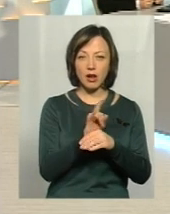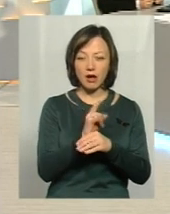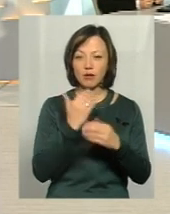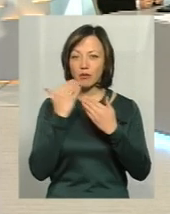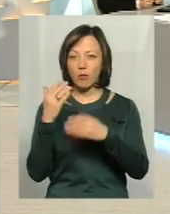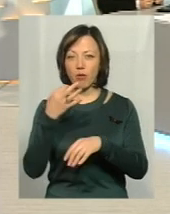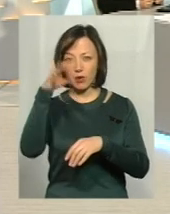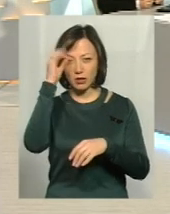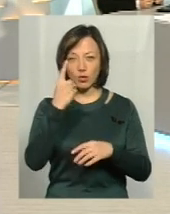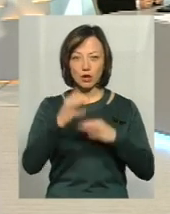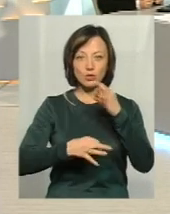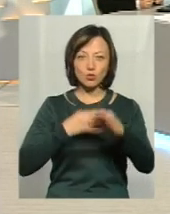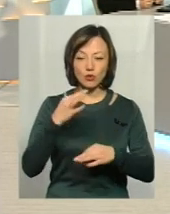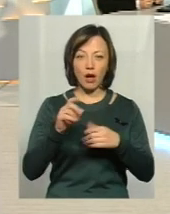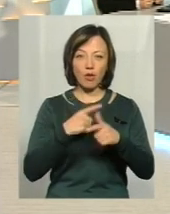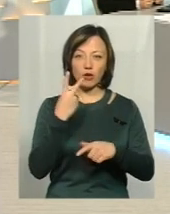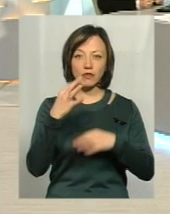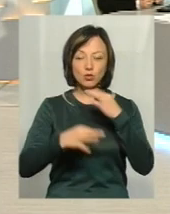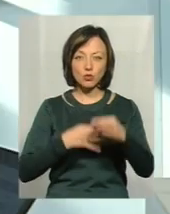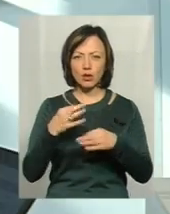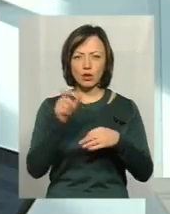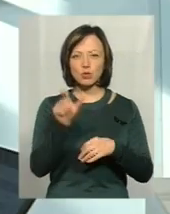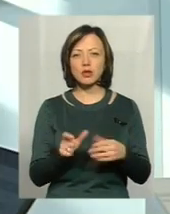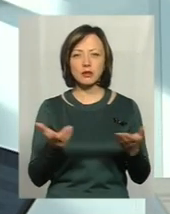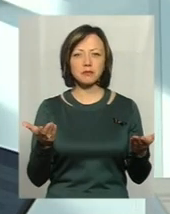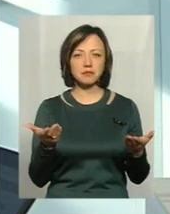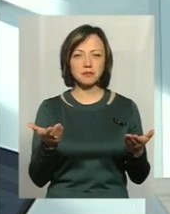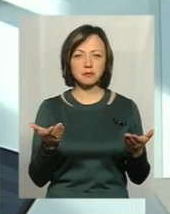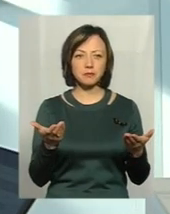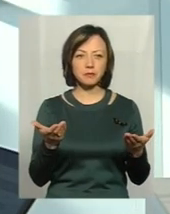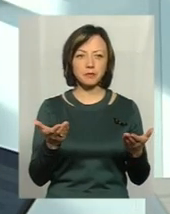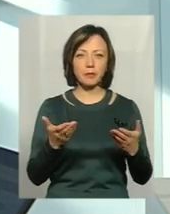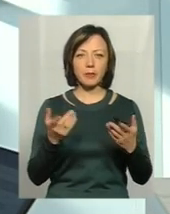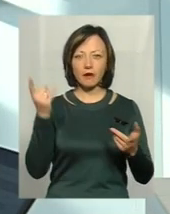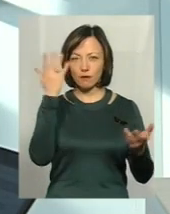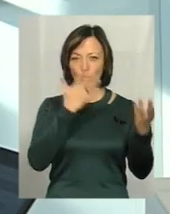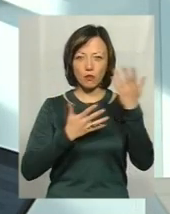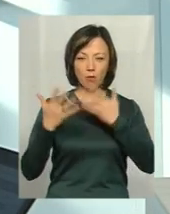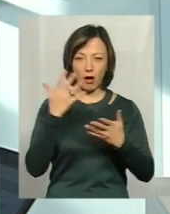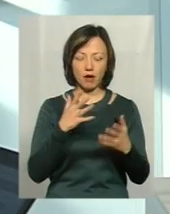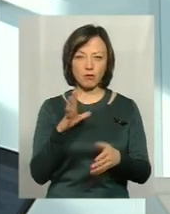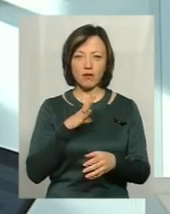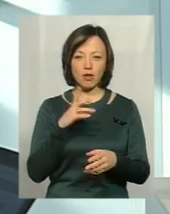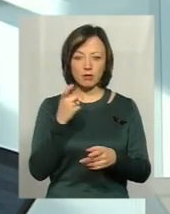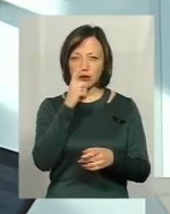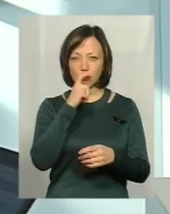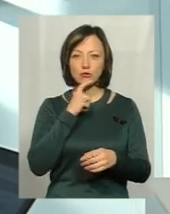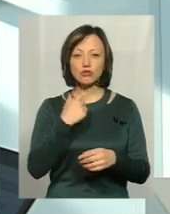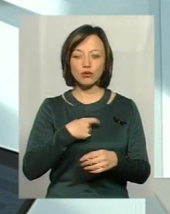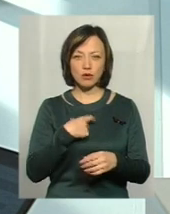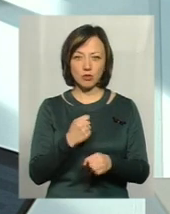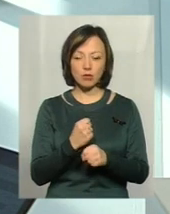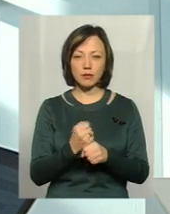звернення до поліції, там доба або дві, і людина, ну як всі описують такий стан, як в тумані перебувала, тобто не контролювала